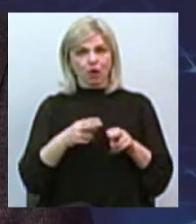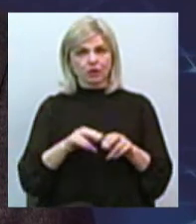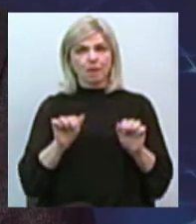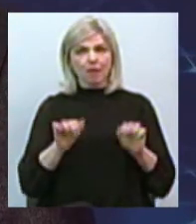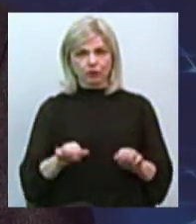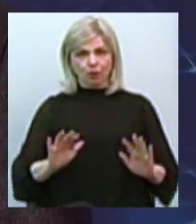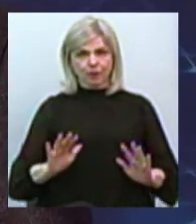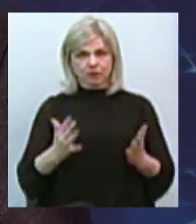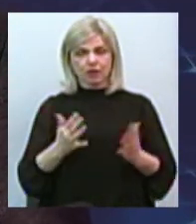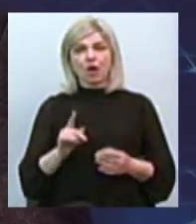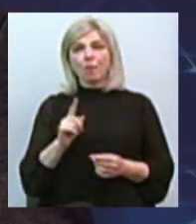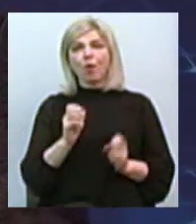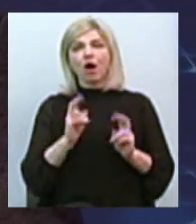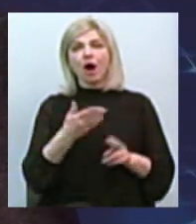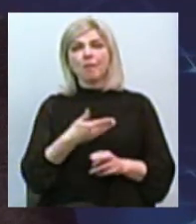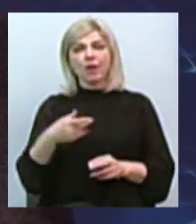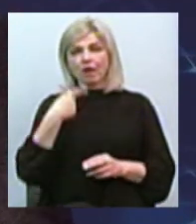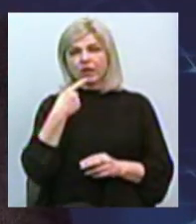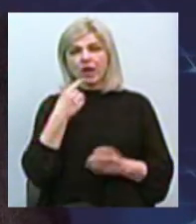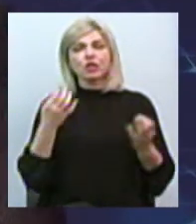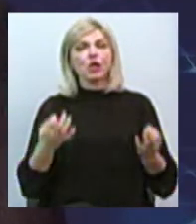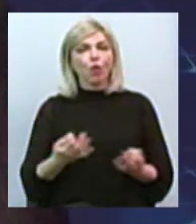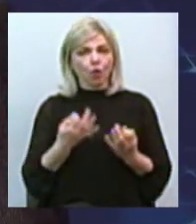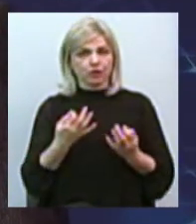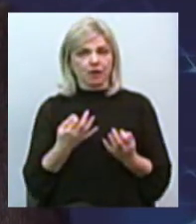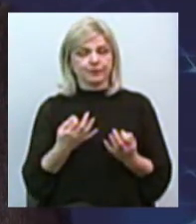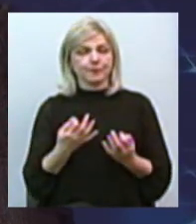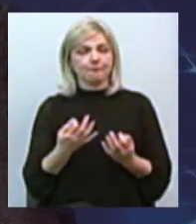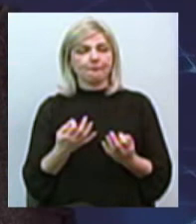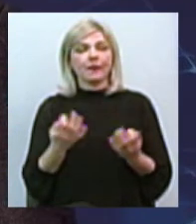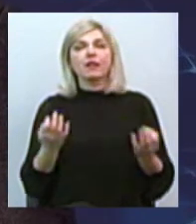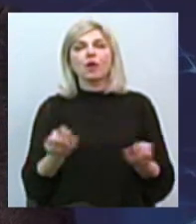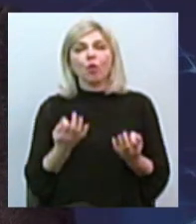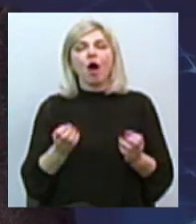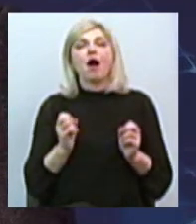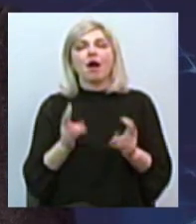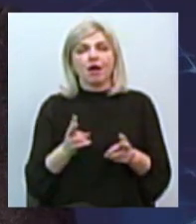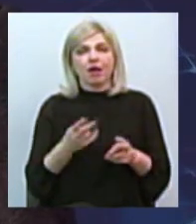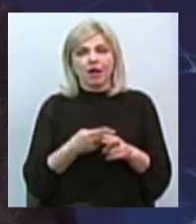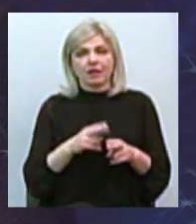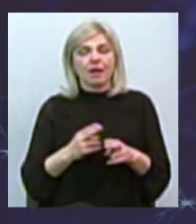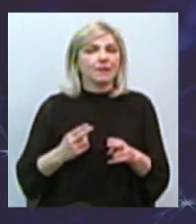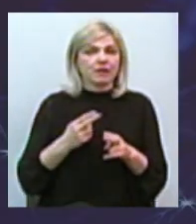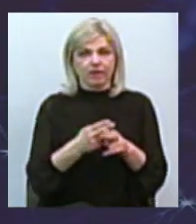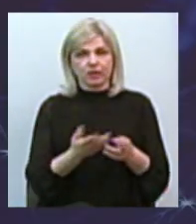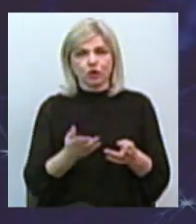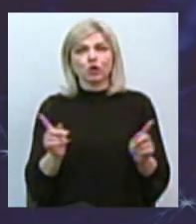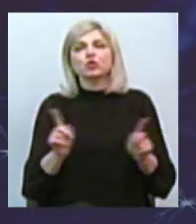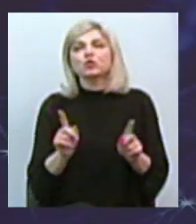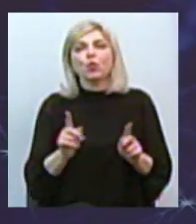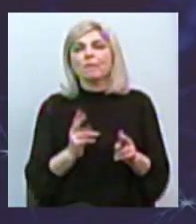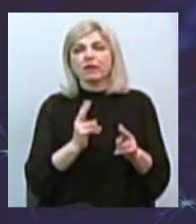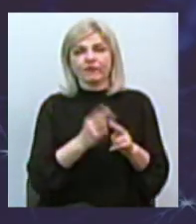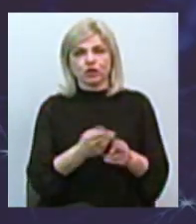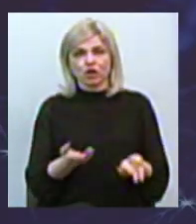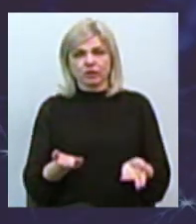тому що ми говоримо «никогда більше», ну як «никогда більше», а як це предотвратити і що именно предотвращати?